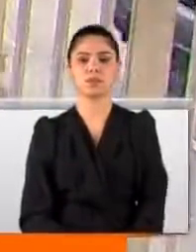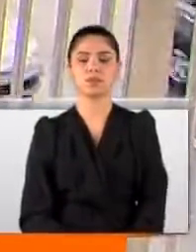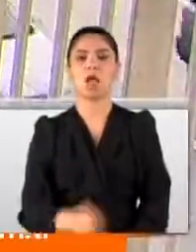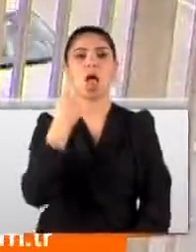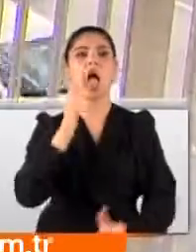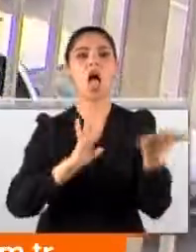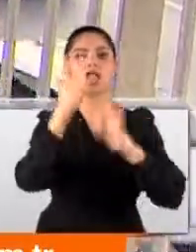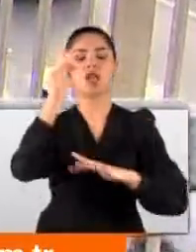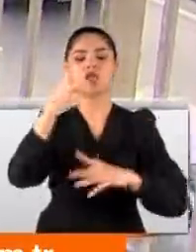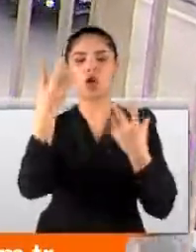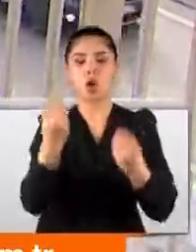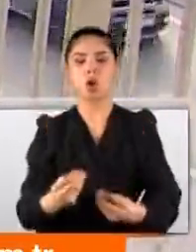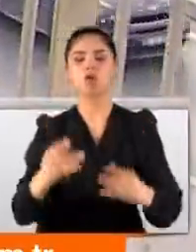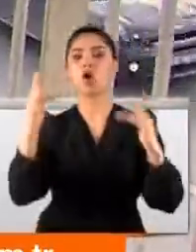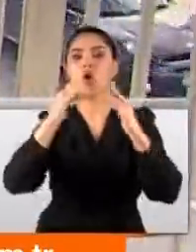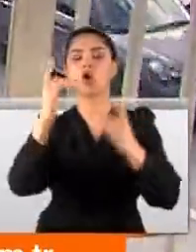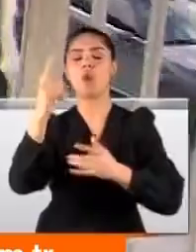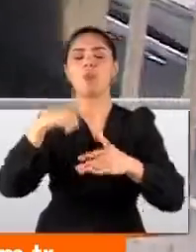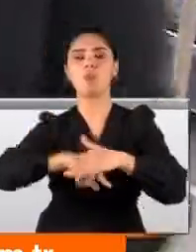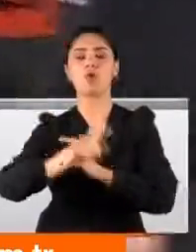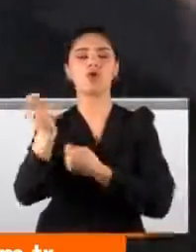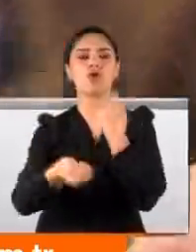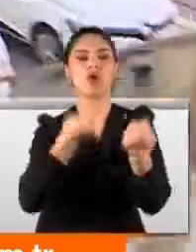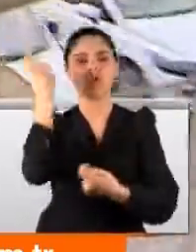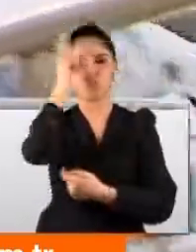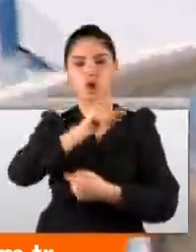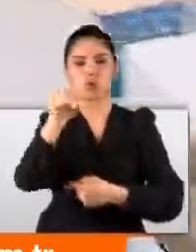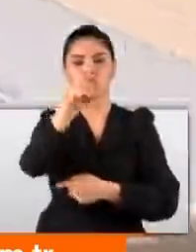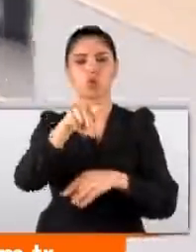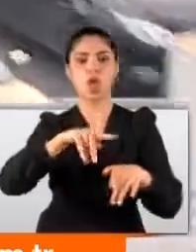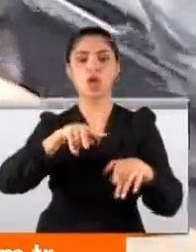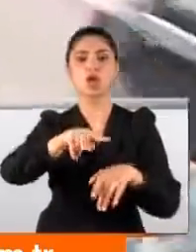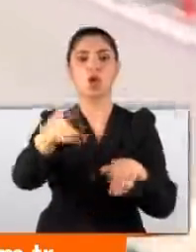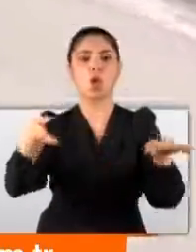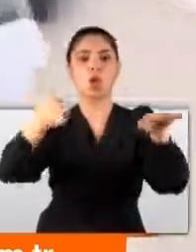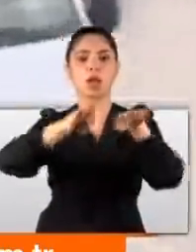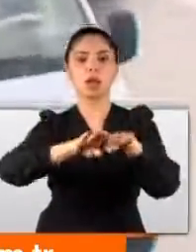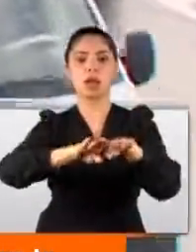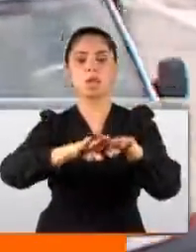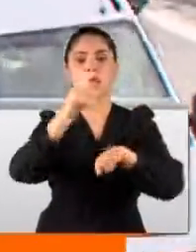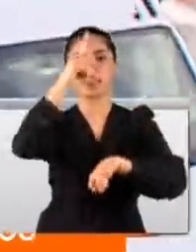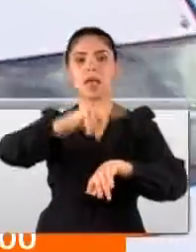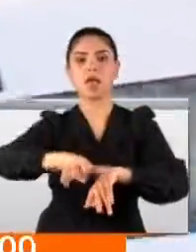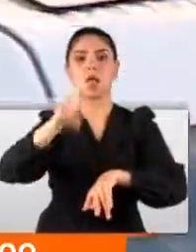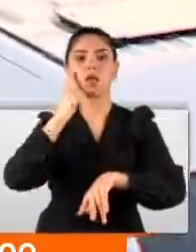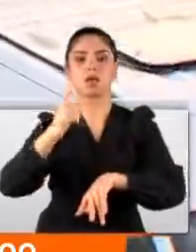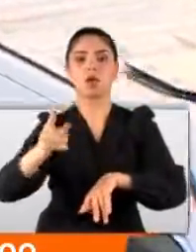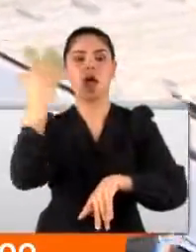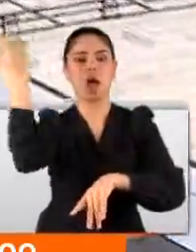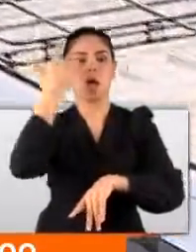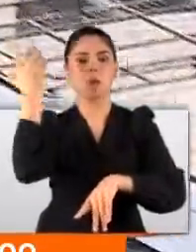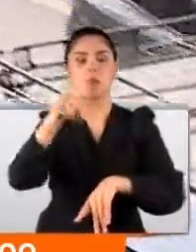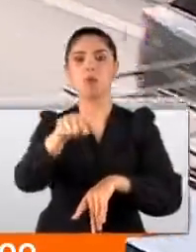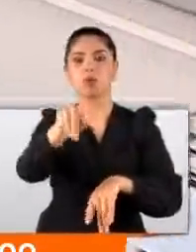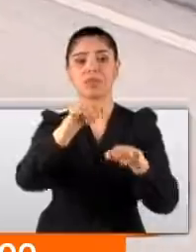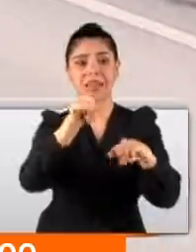Ataşehir'de yapılacak olan alt geçit çalışması nedeniyle işte bakın yol kapatıldı. Tek şeride düşüyor ambulanslar bile